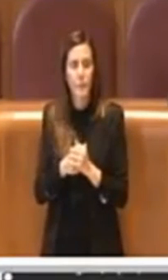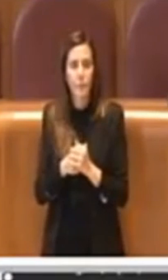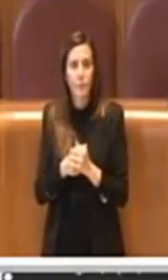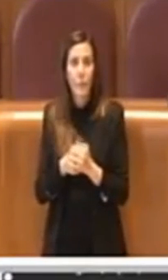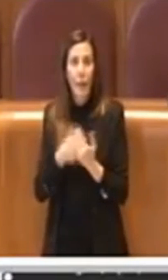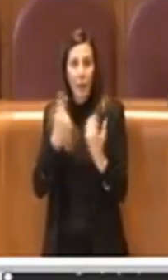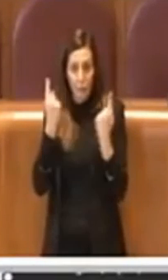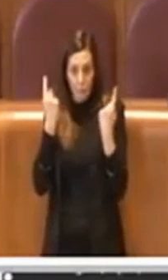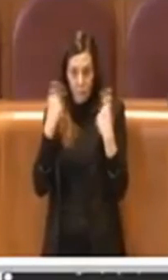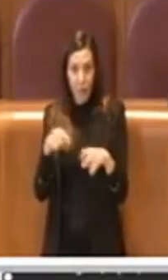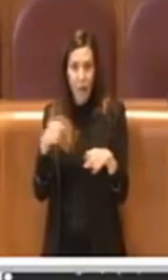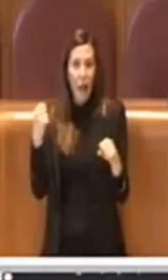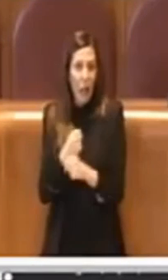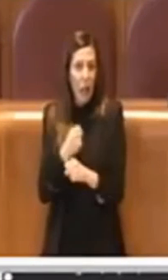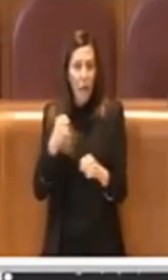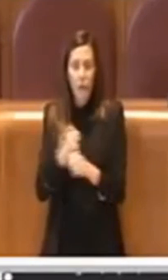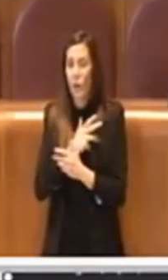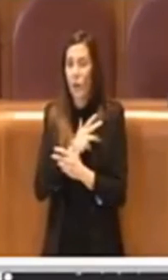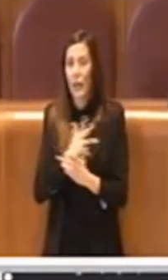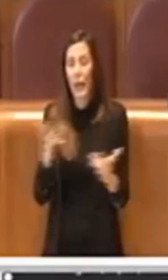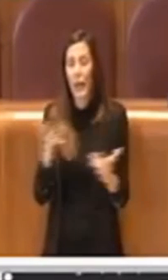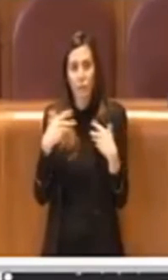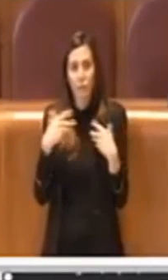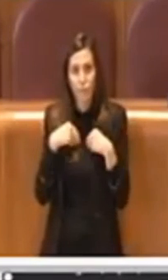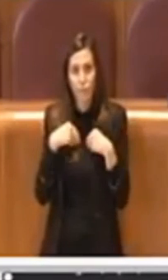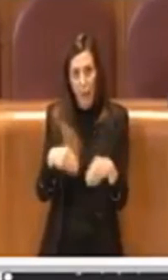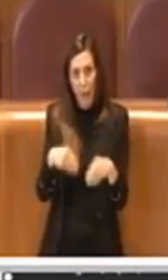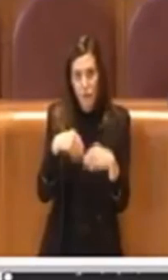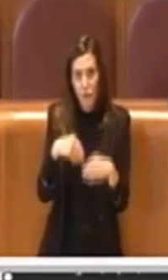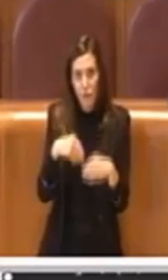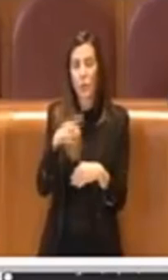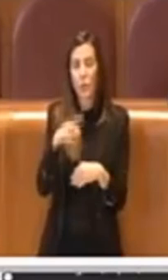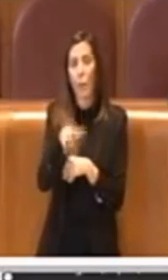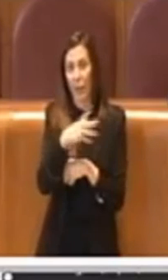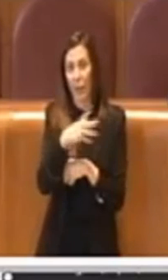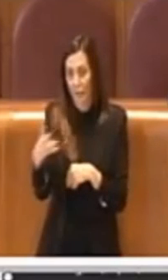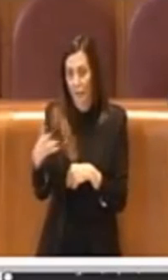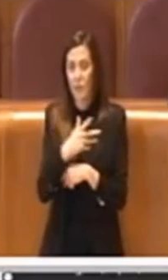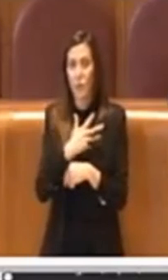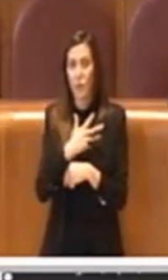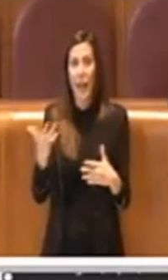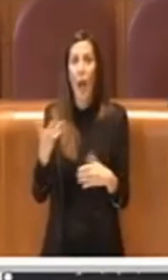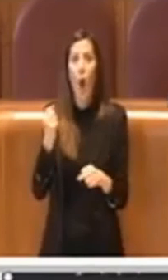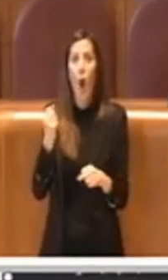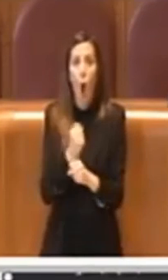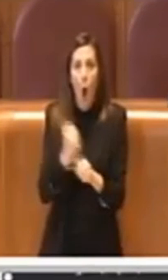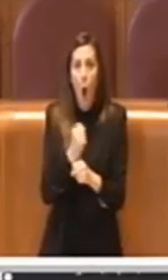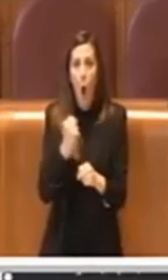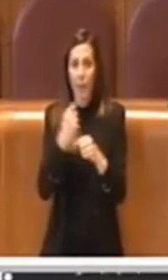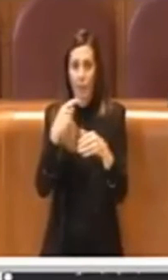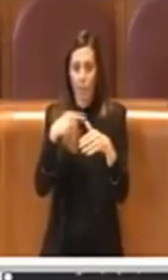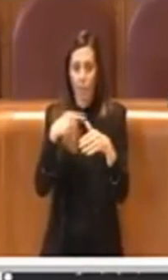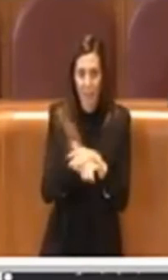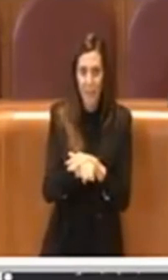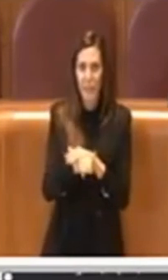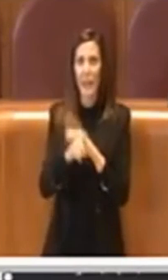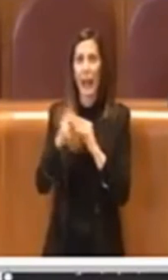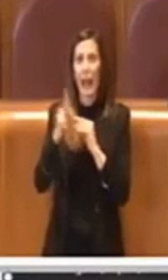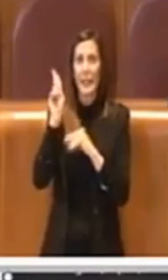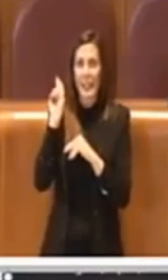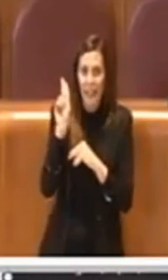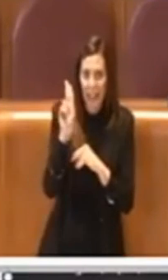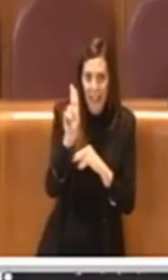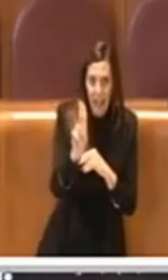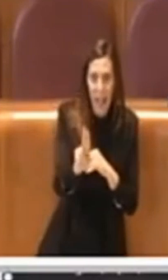stato fatto un grande lavoro di partecipazione, un grande lavoro di pianificazione, stiamo parlando di opere di metropolitane, di chilometri di trama,